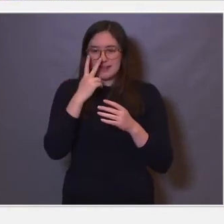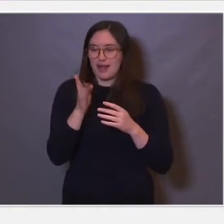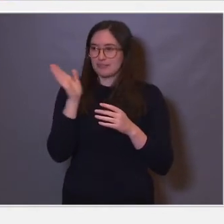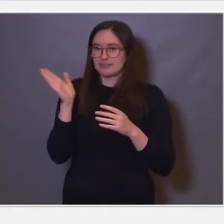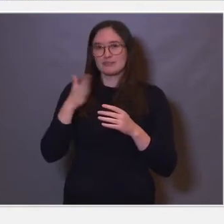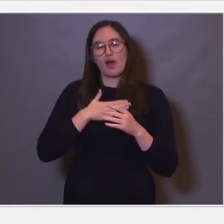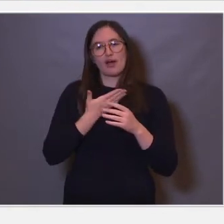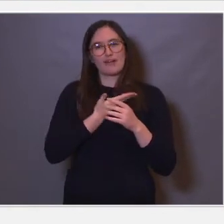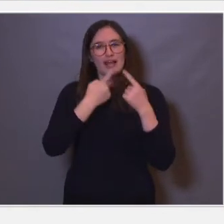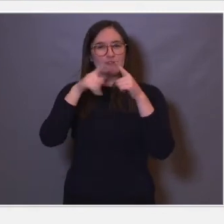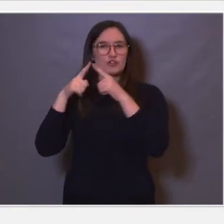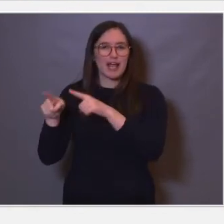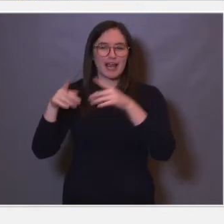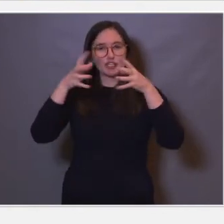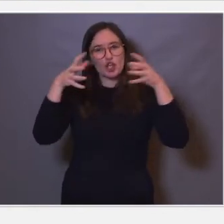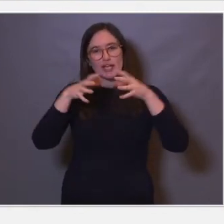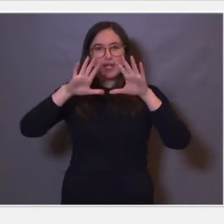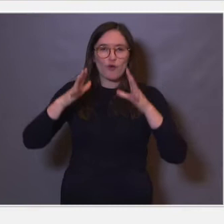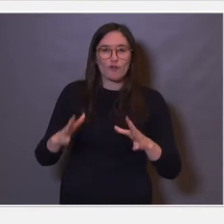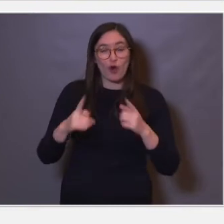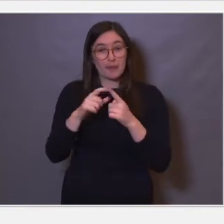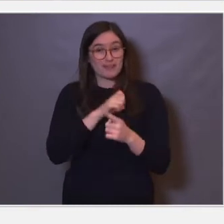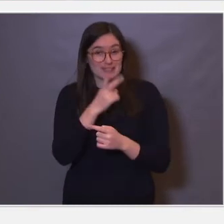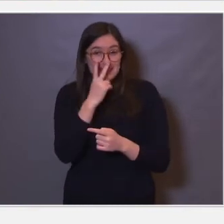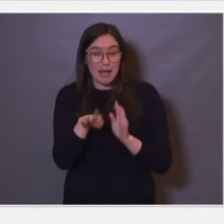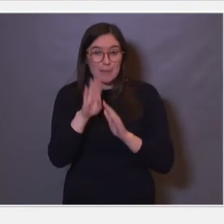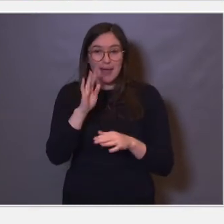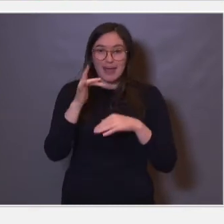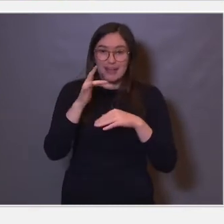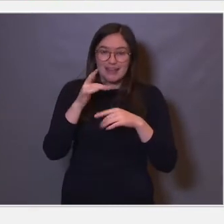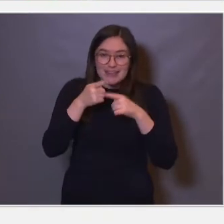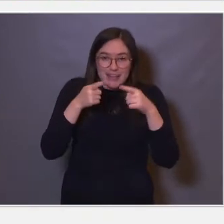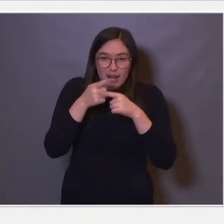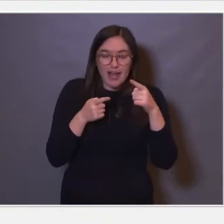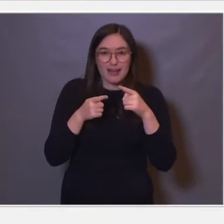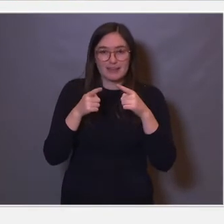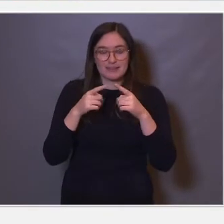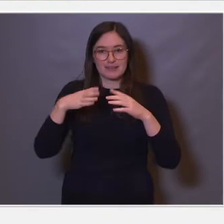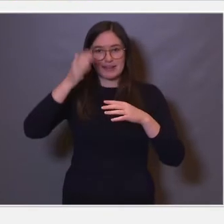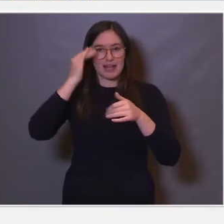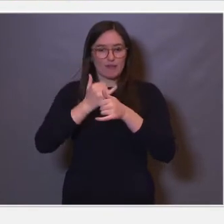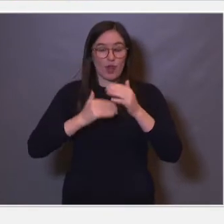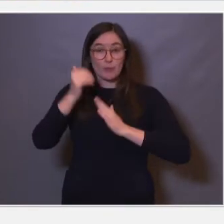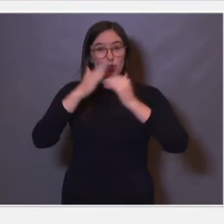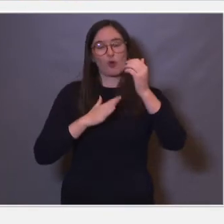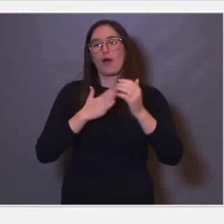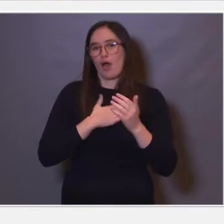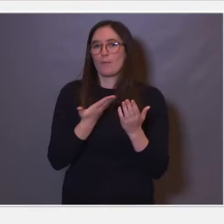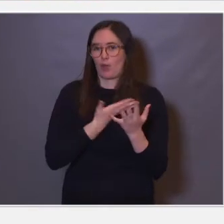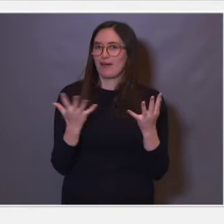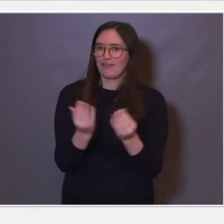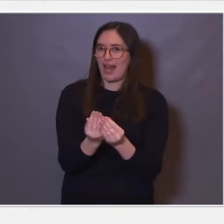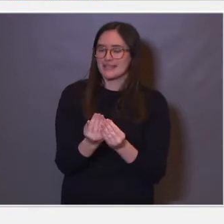i form. Men hvis man går litt mer detaljert og ser på oppbyggingen til disse hjernene, så ser man at de har veldig mange riketsstrekk.